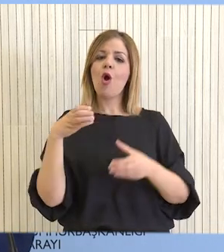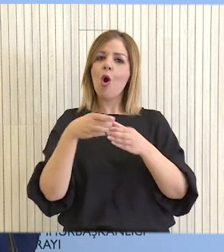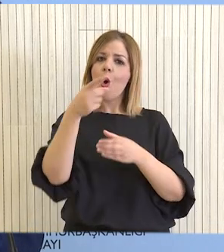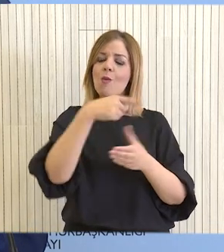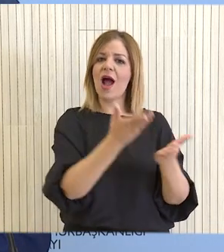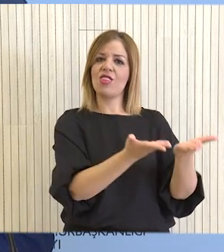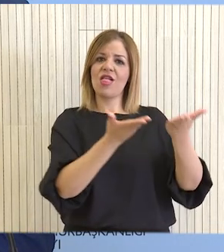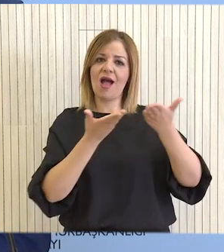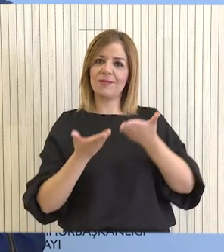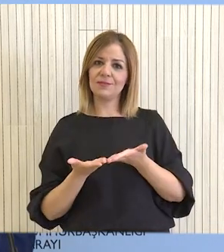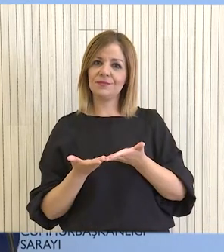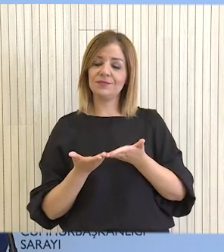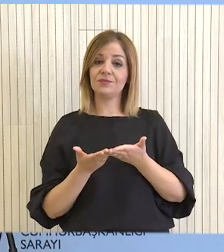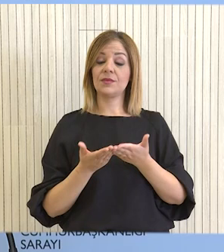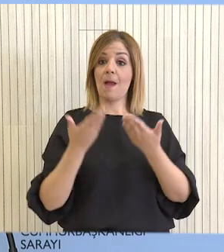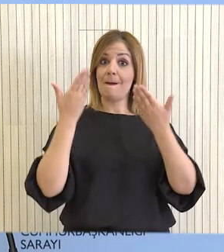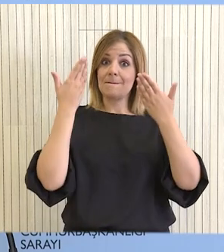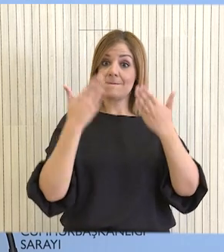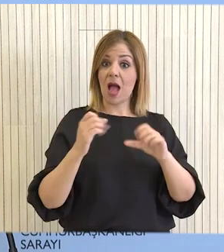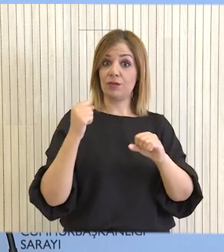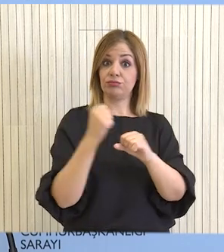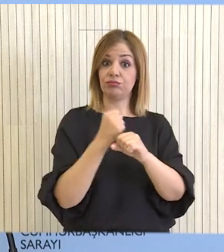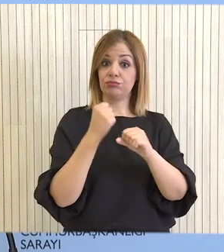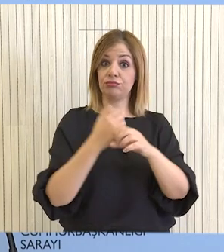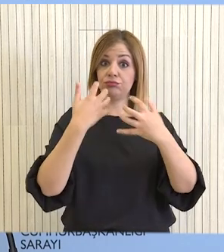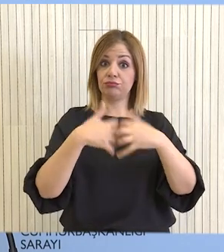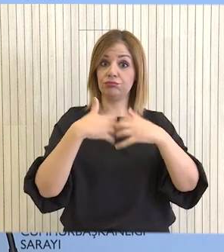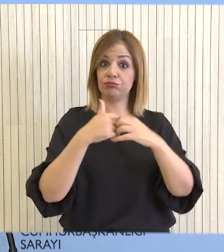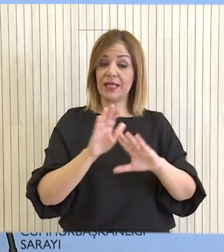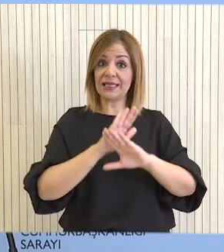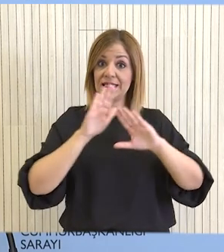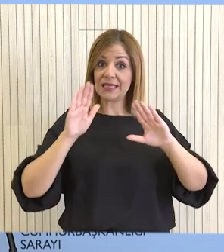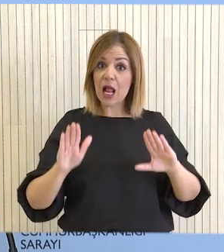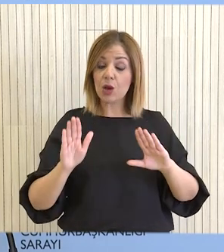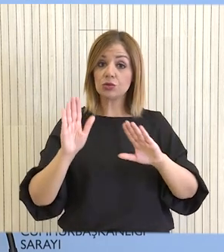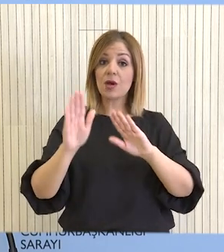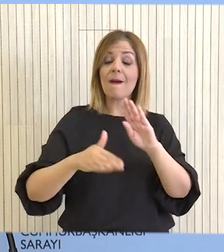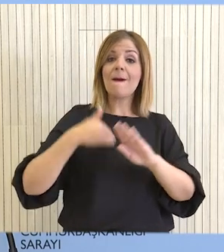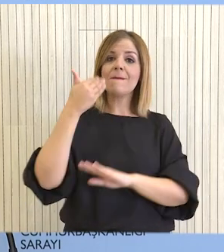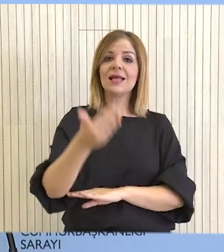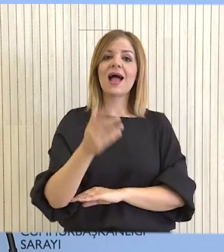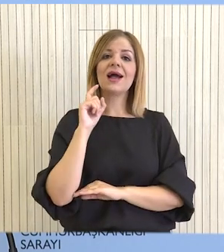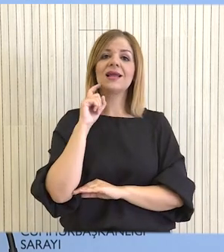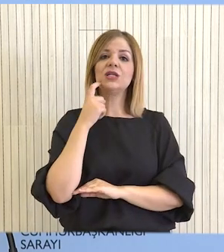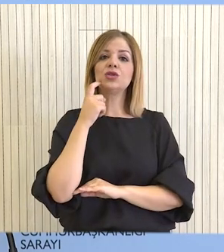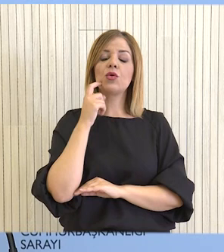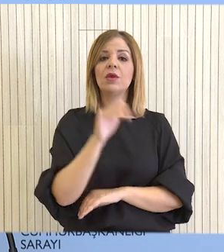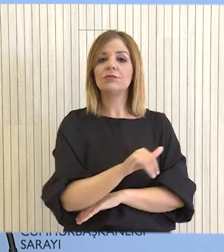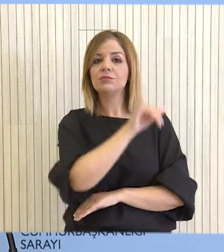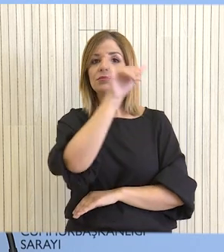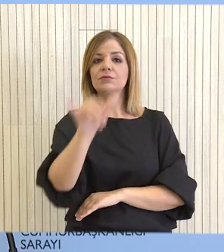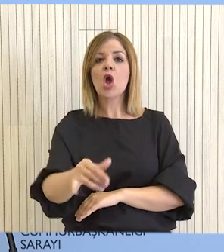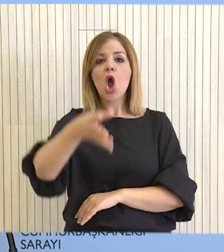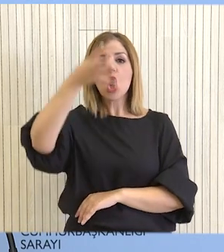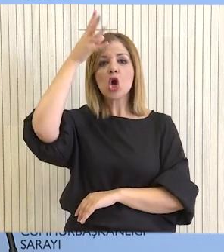που τον συνοδεύει. Μετά την ολοκλήρωση των εργασιών της Τρίτης Διακυβερνητικής Συνόδου Κύπρου-Σερβίας, ο Πρόεδρος της Δημοκρατίας θα αναχωρήσει για τη